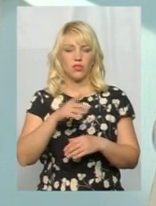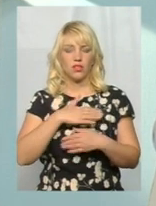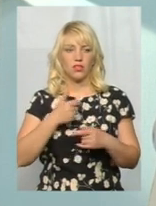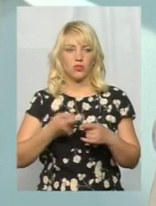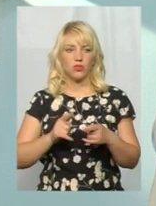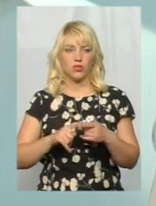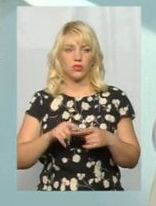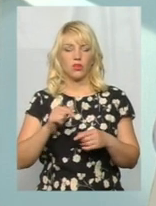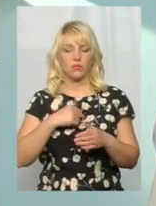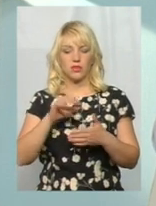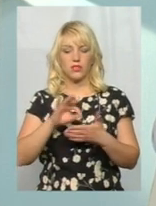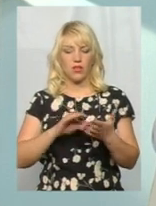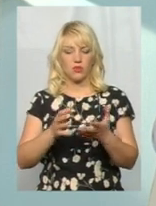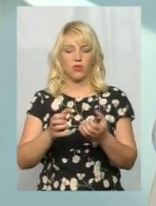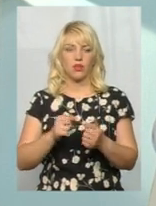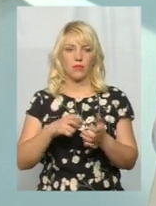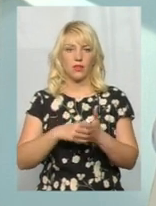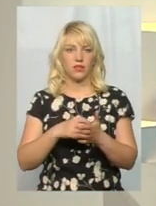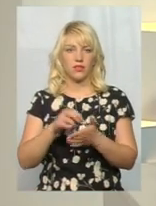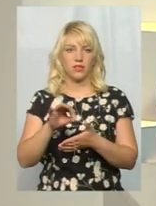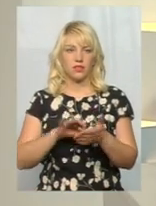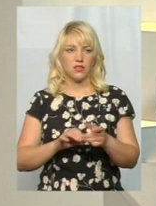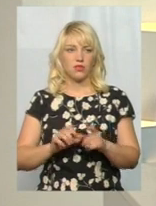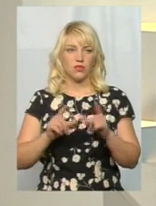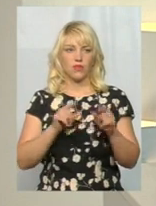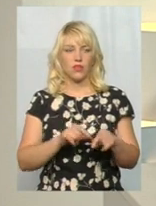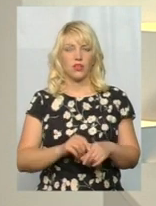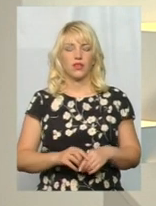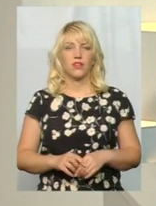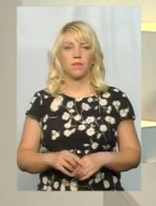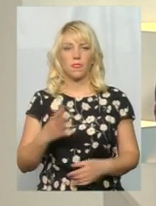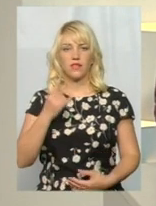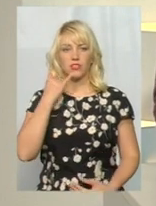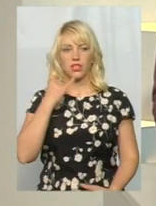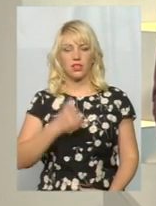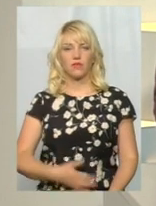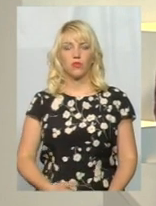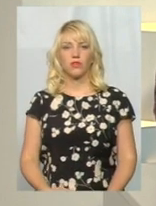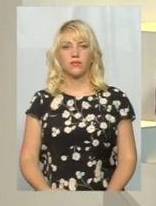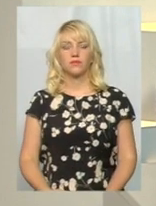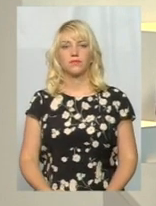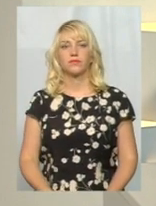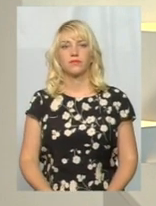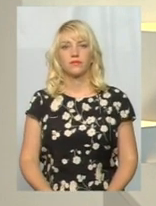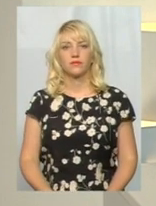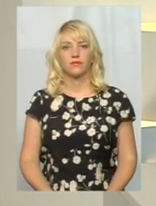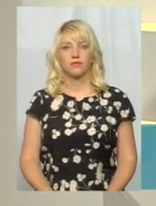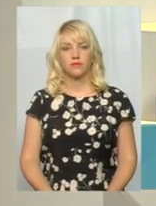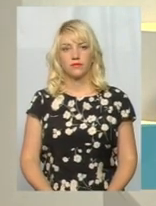одразу отримали лист і виїхали. І ви вже відповіли, коли. І маємо ще телефонний дзвінок. Давайте послухаємо. Добрий вечір, слухаємо вас.